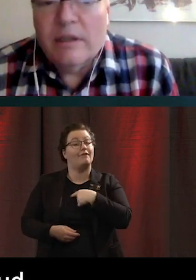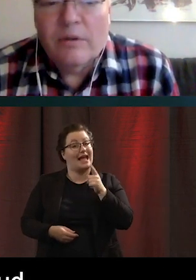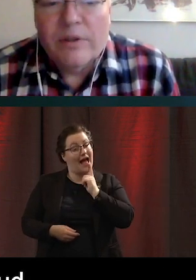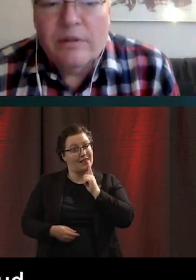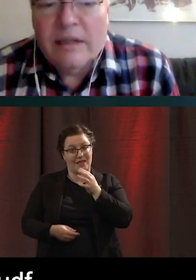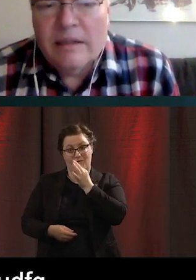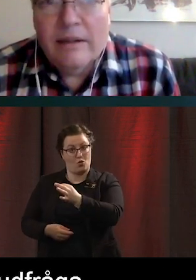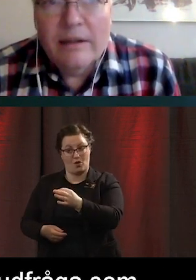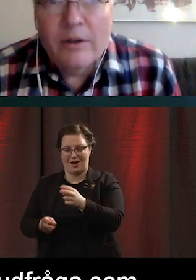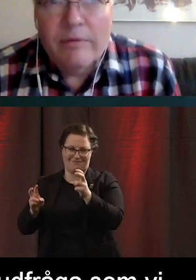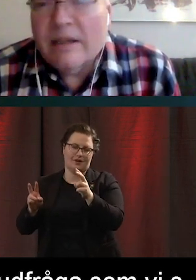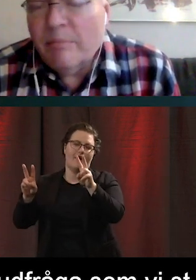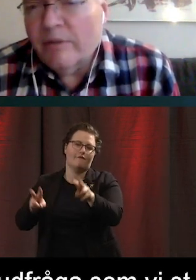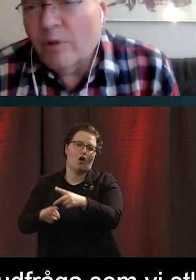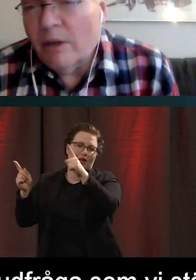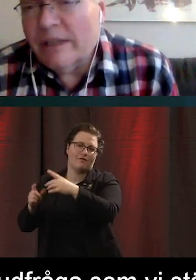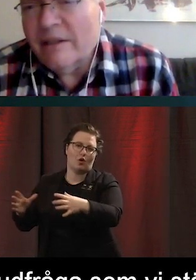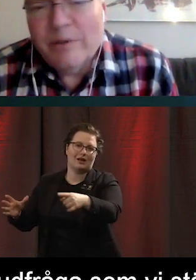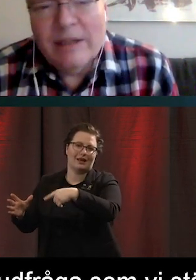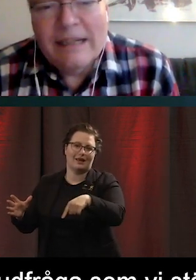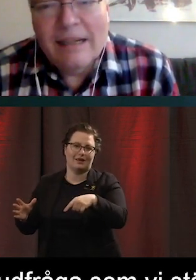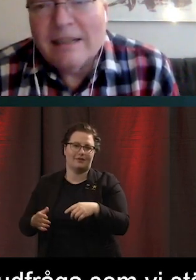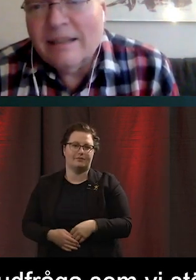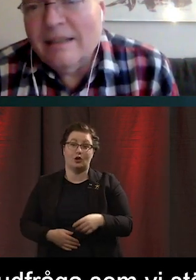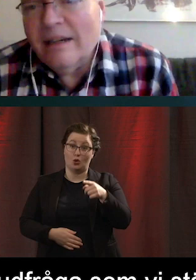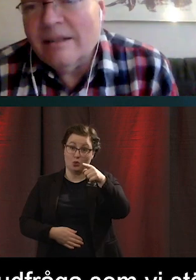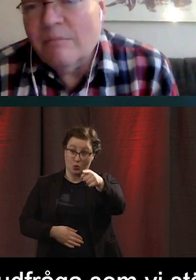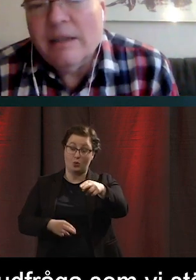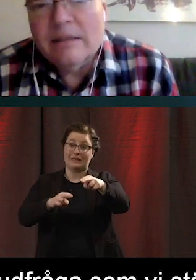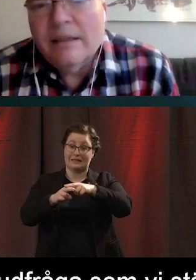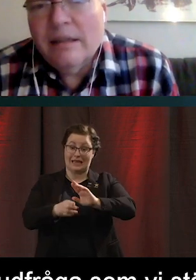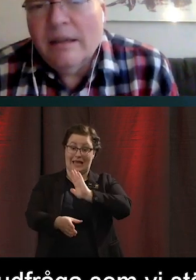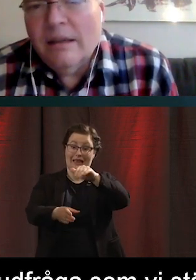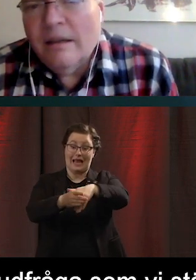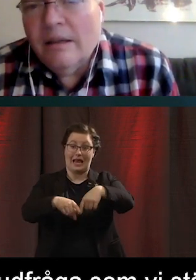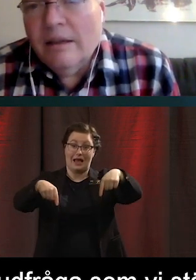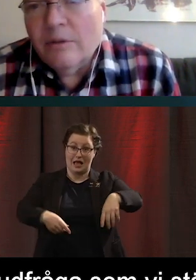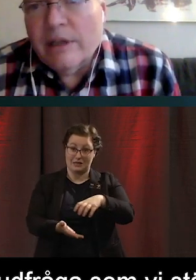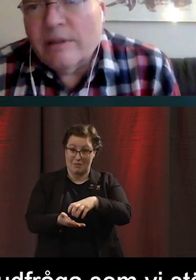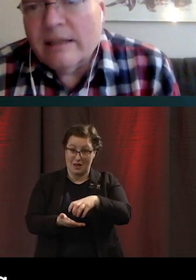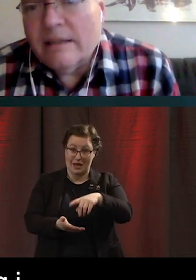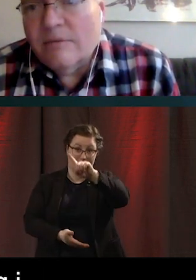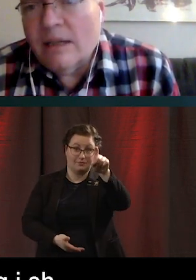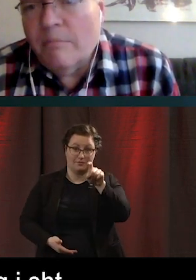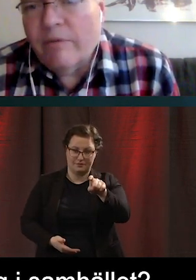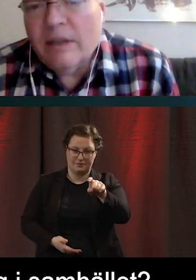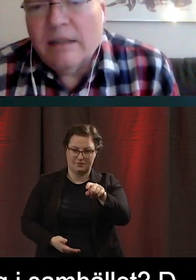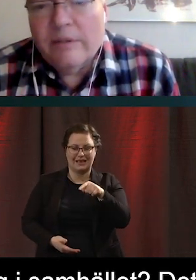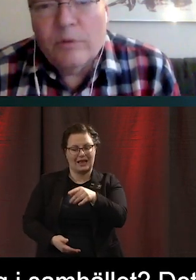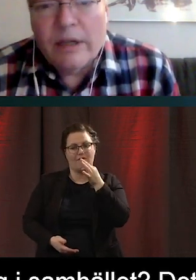befolkningen också. Det är en övergripande fråga om känner du dig delaktig i det här samhället? Och det är en slags